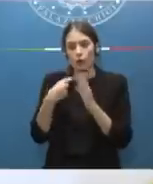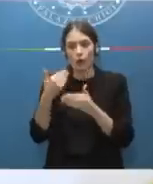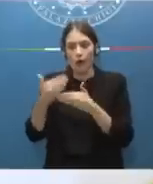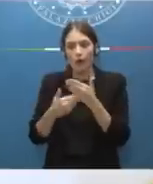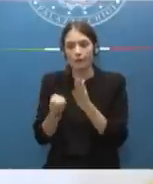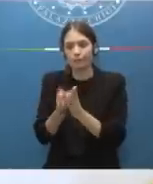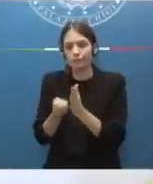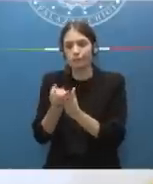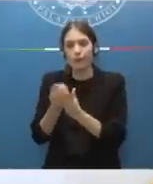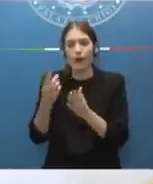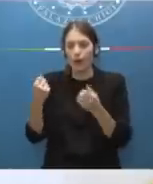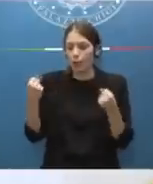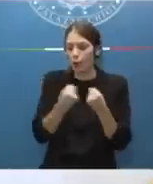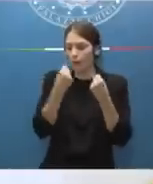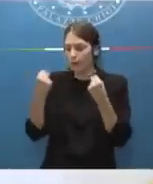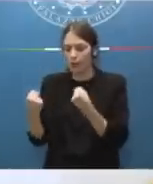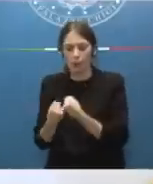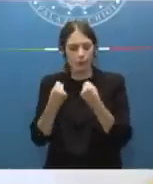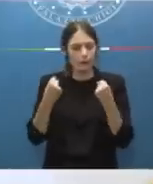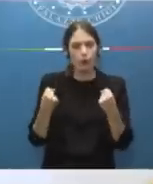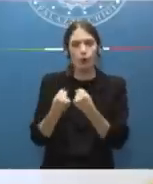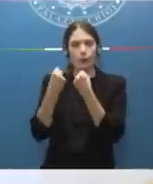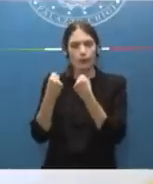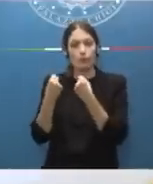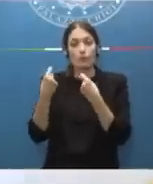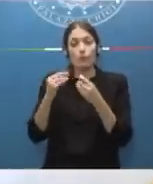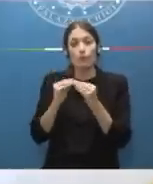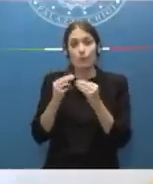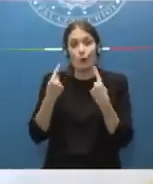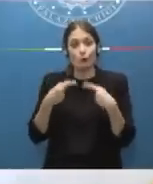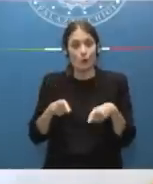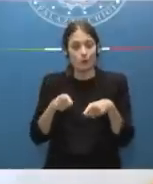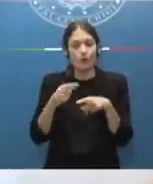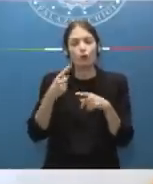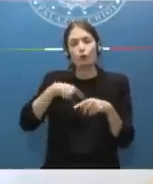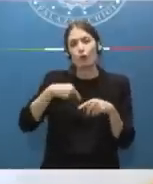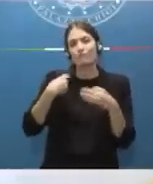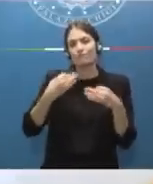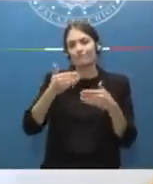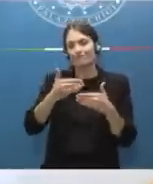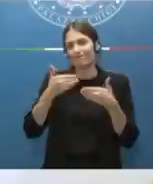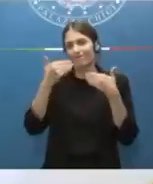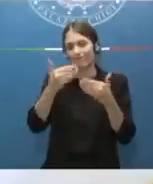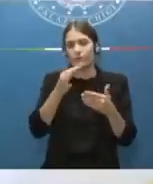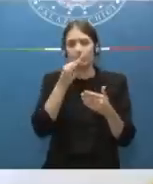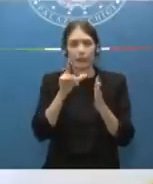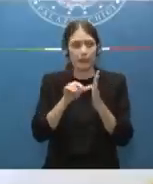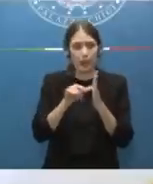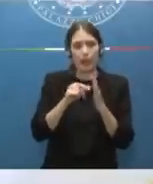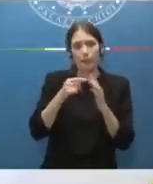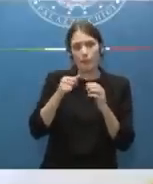compatibili le une con le altre. E quindi, in questo modo, pur rinviando, quindi guadagnando tempo,